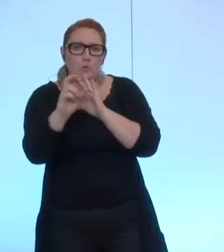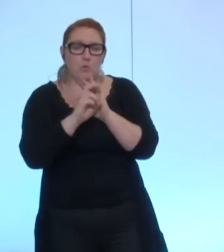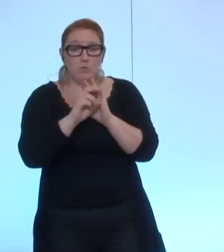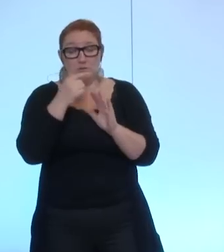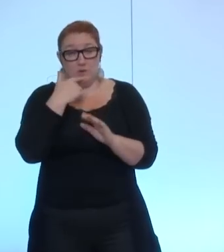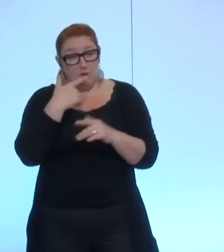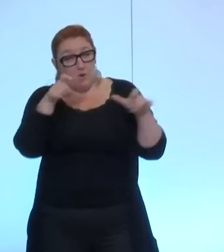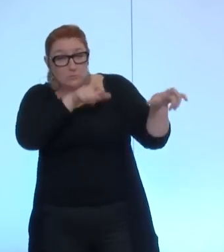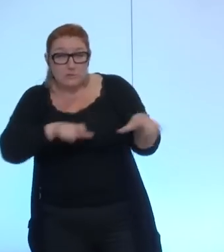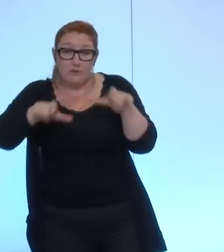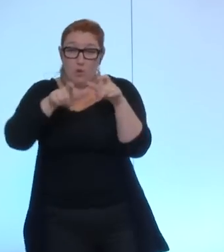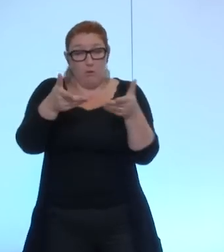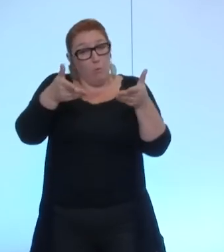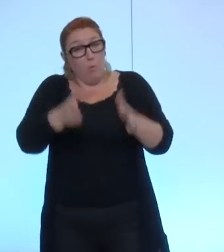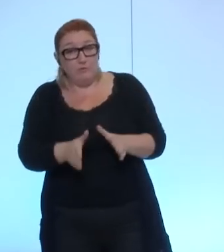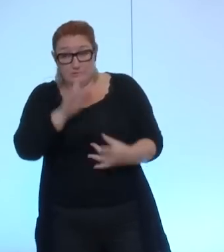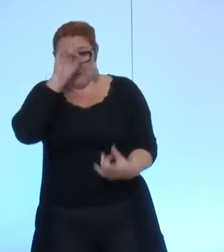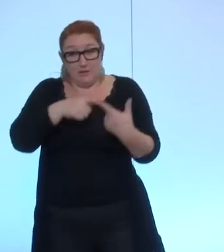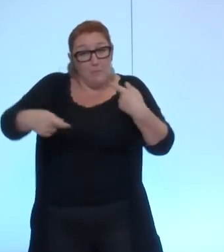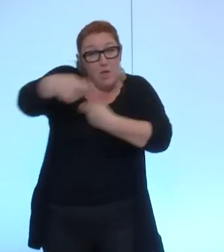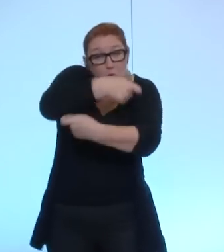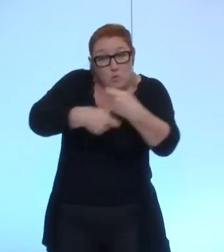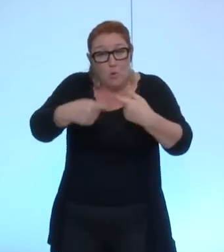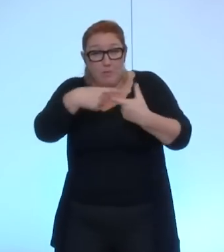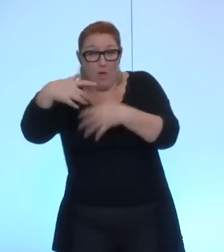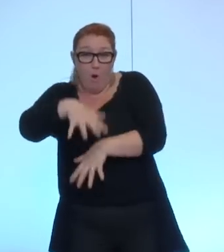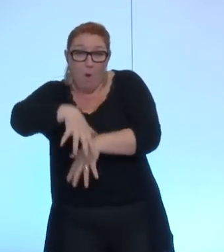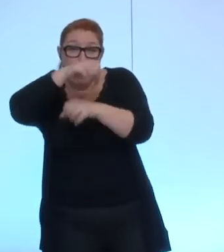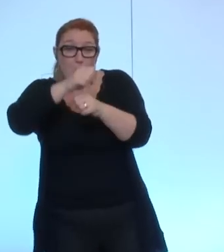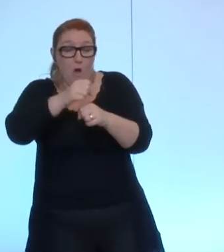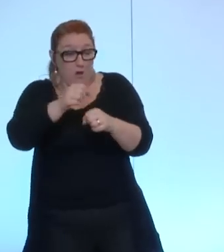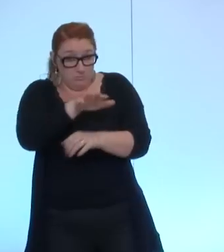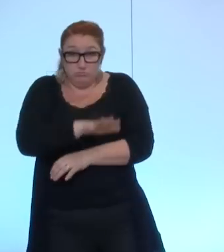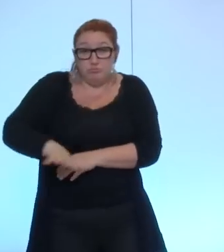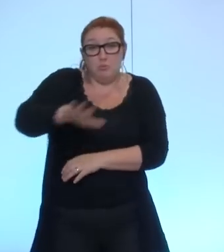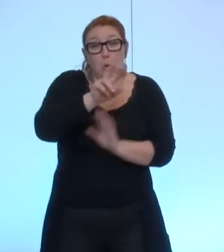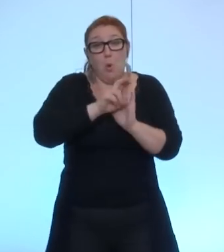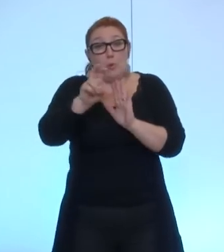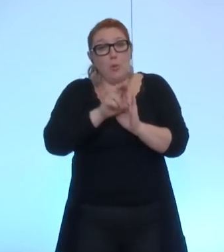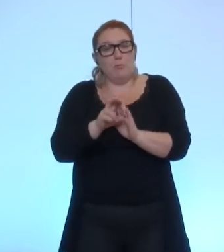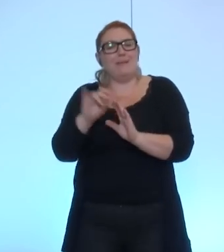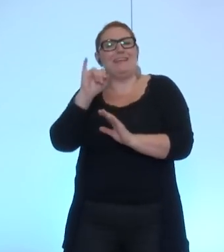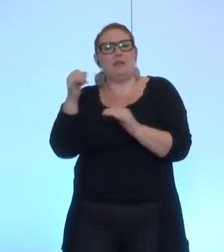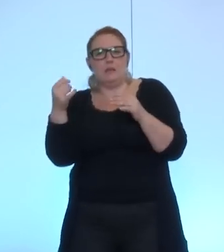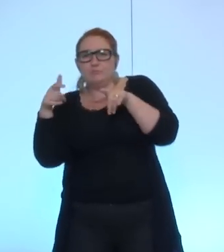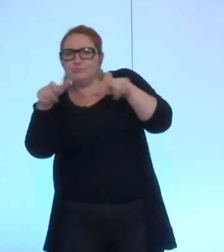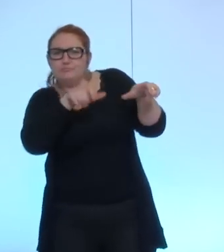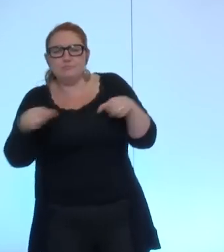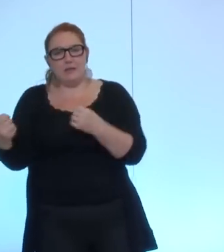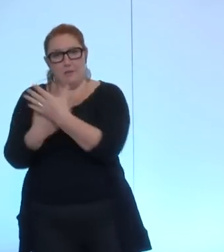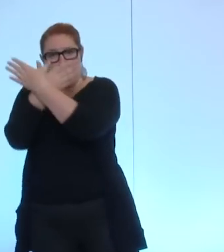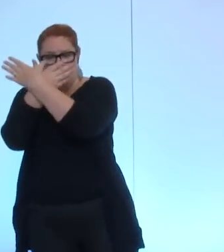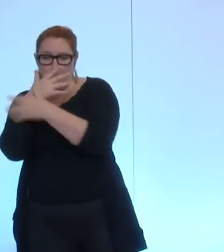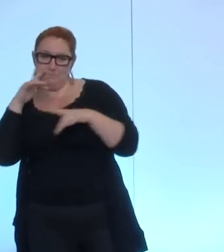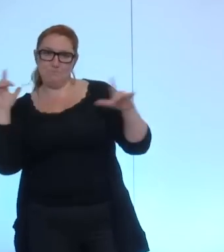de l'économie de l'emploi dans notre territoire par la métro. Les composants électroniques aujourd'hui,